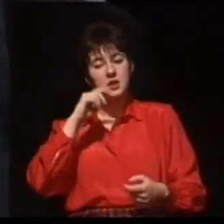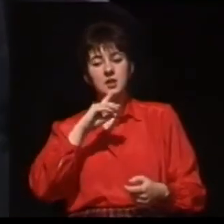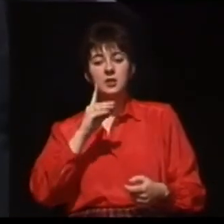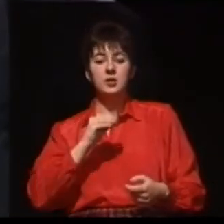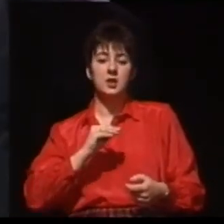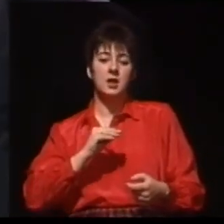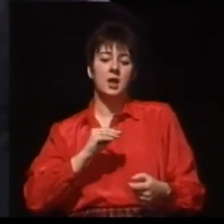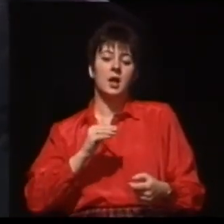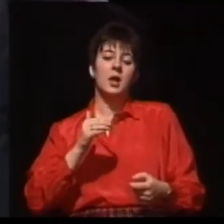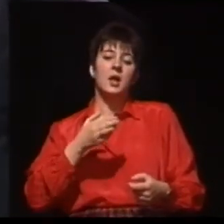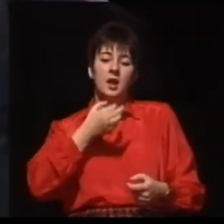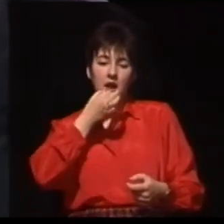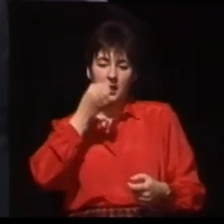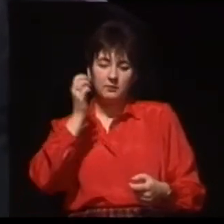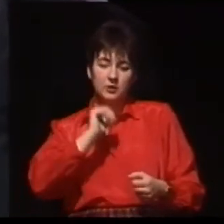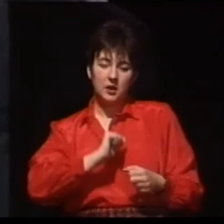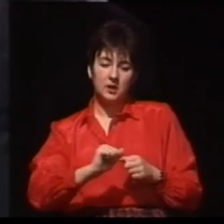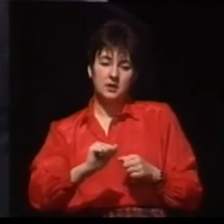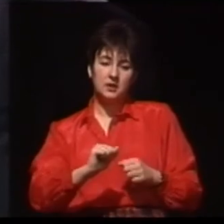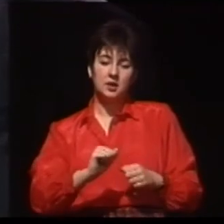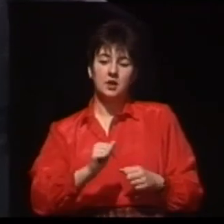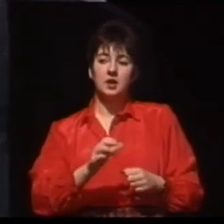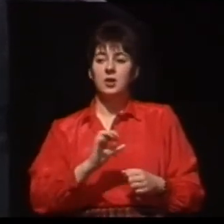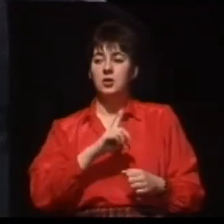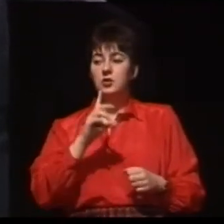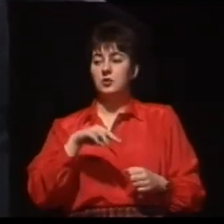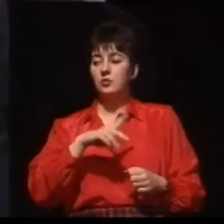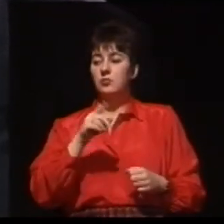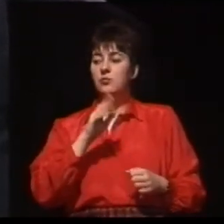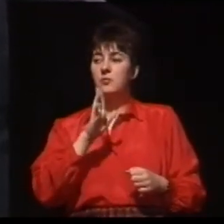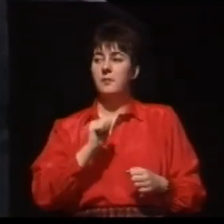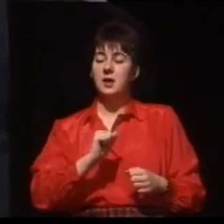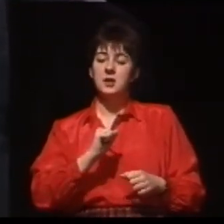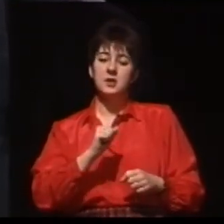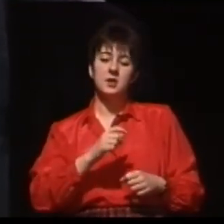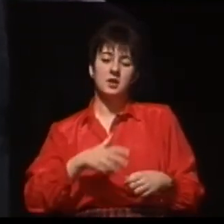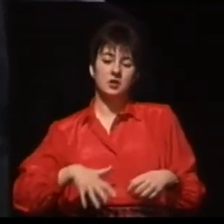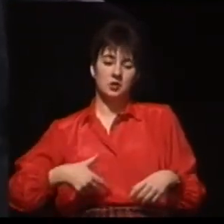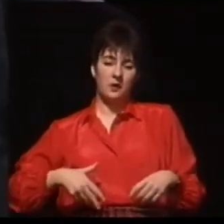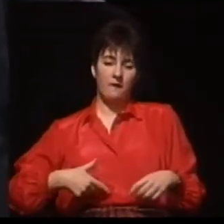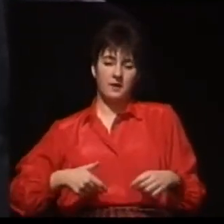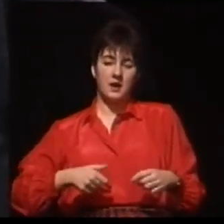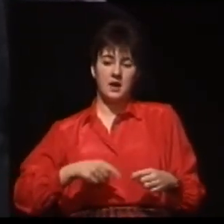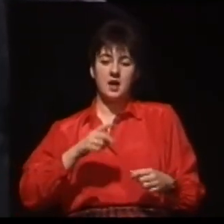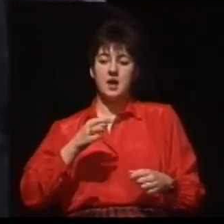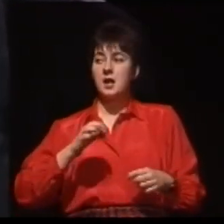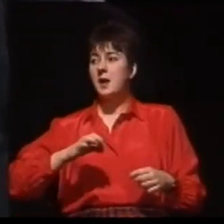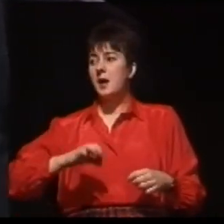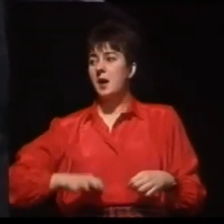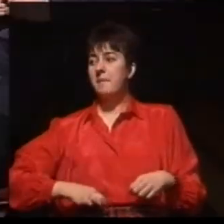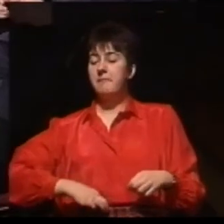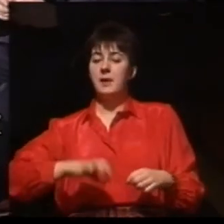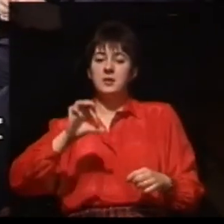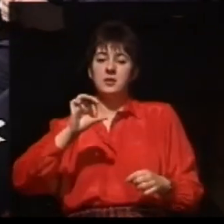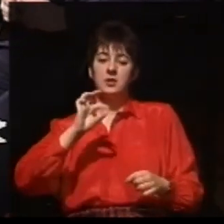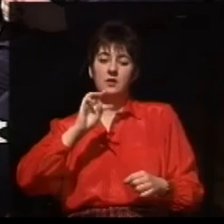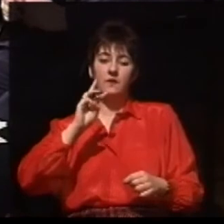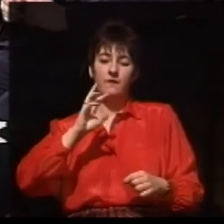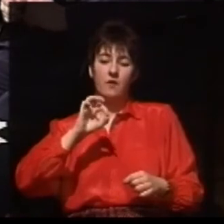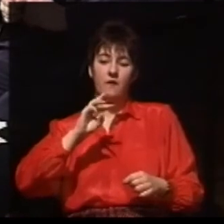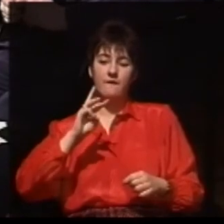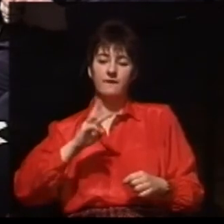kontrowersyjne. Ja jestem zwolennikiem zapłacenia uczciwie za pracę, którą się wykonuje. Rozumiem. W tej chwili